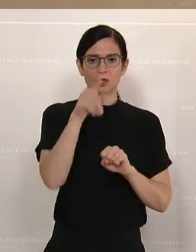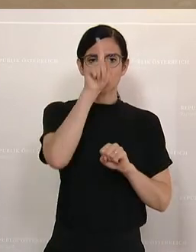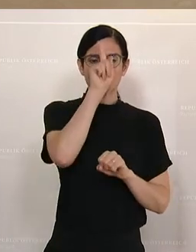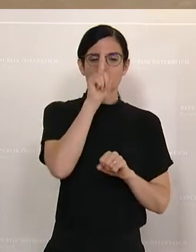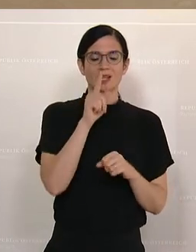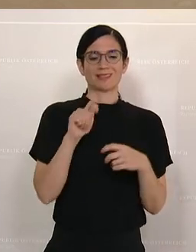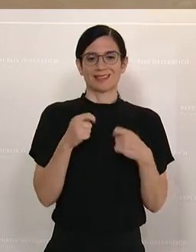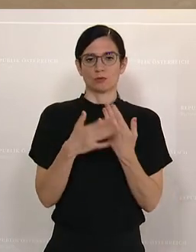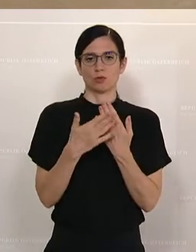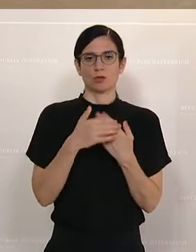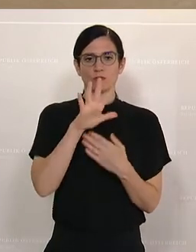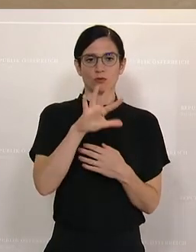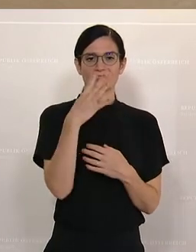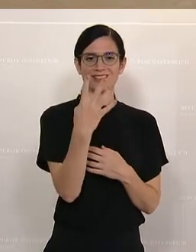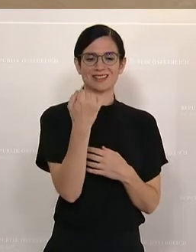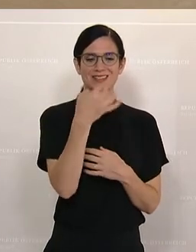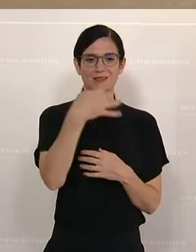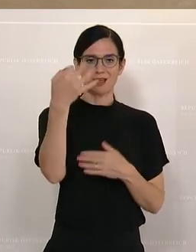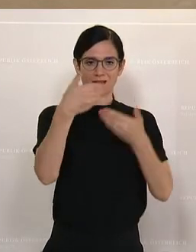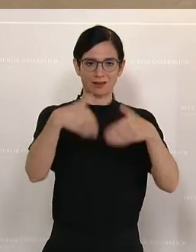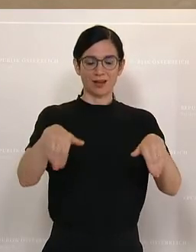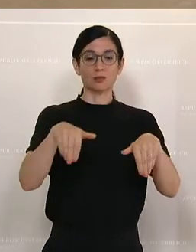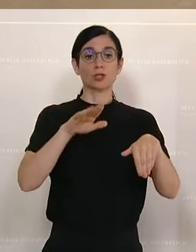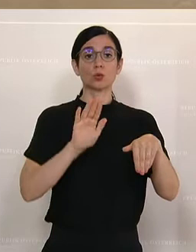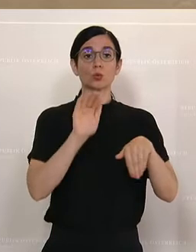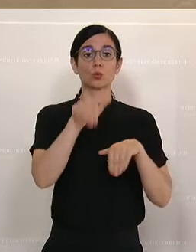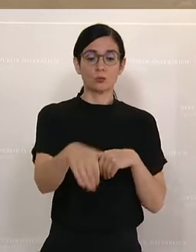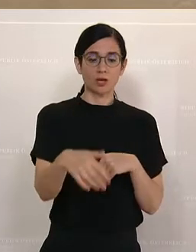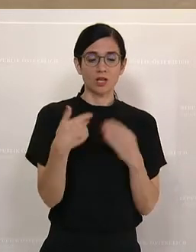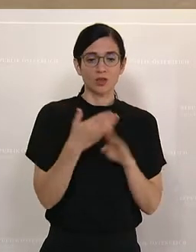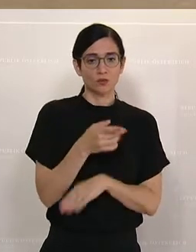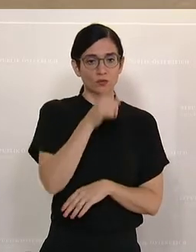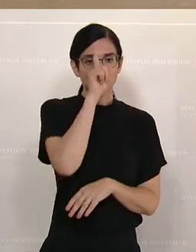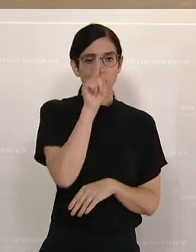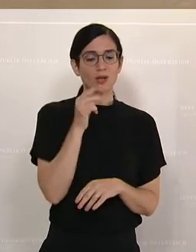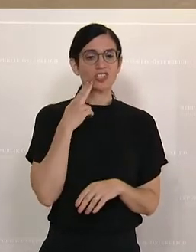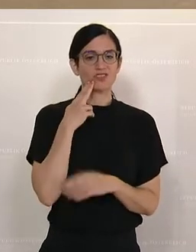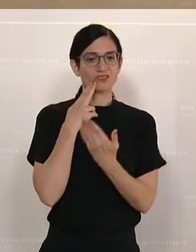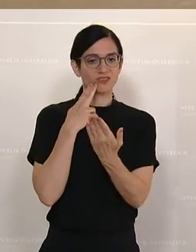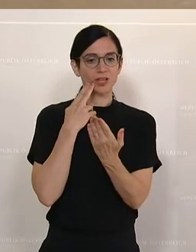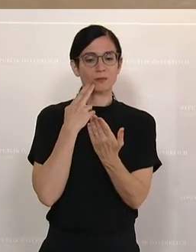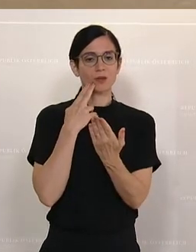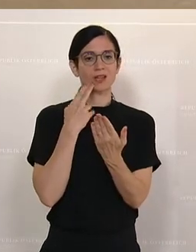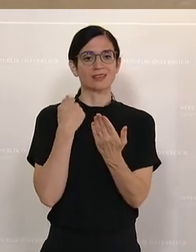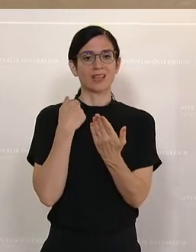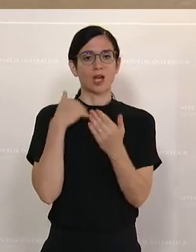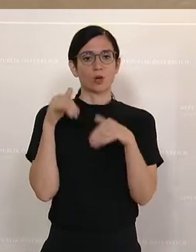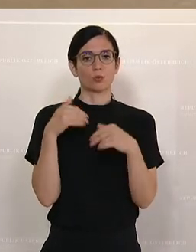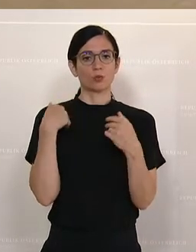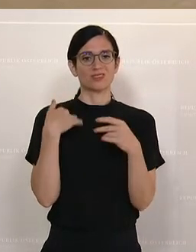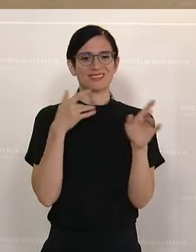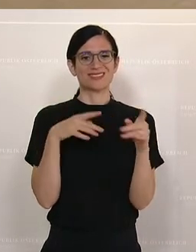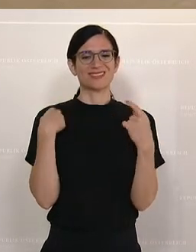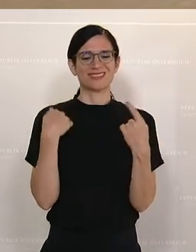-Tages-Grenze. Und ab diesen 45 Tagen entsteht für das deutsche Unternehmen in Österreich eine Betriebsstätte,